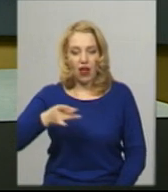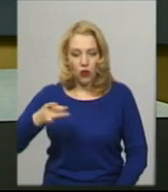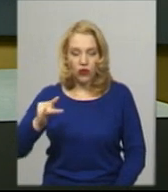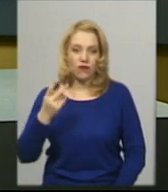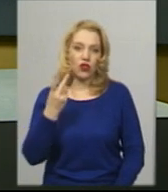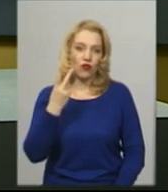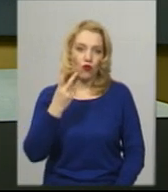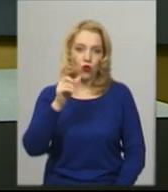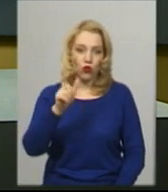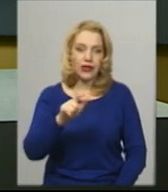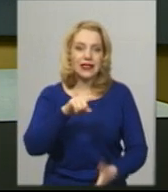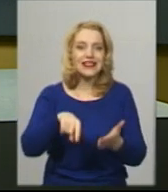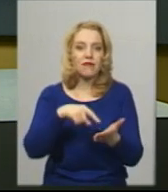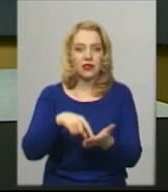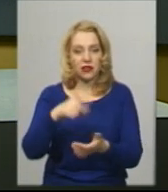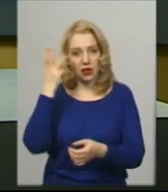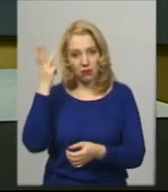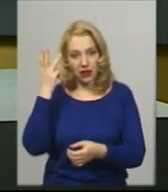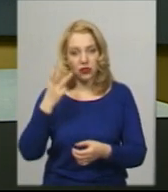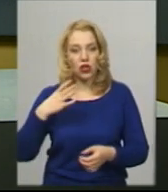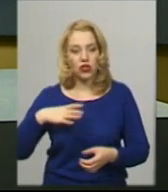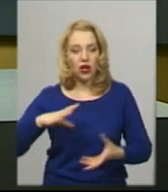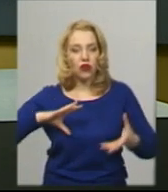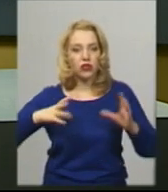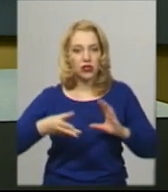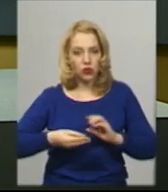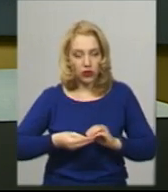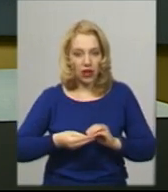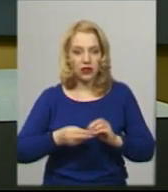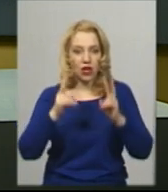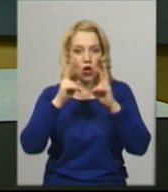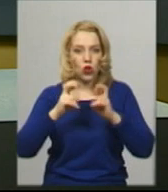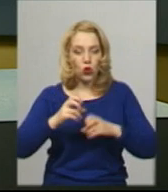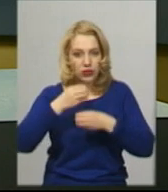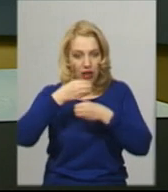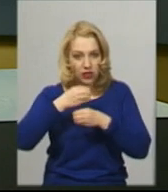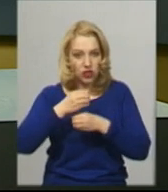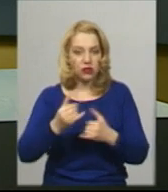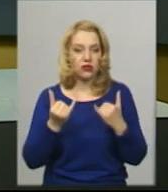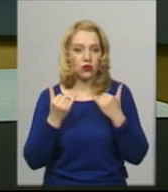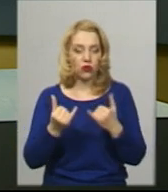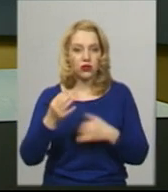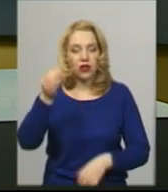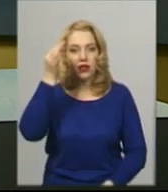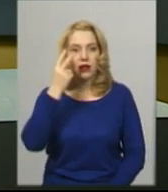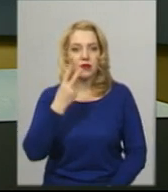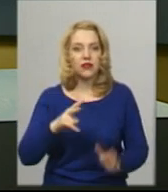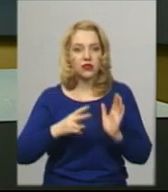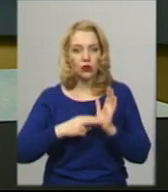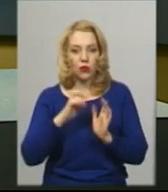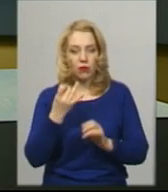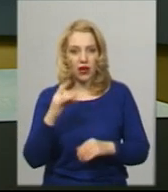Хмельницький. Результати дослідження чекаємо сьогодні, сказав на брифінгу голова ОДА. Нагадаю, 27 березня на